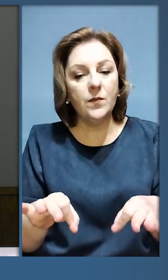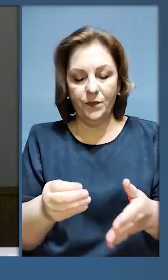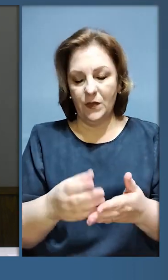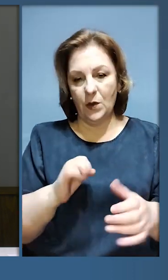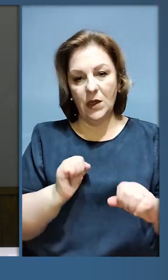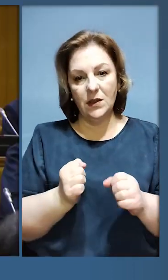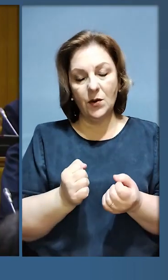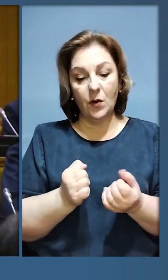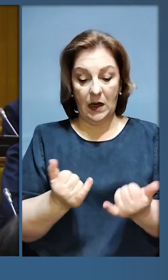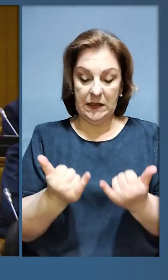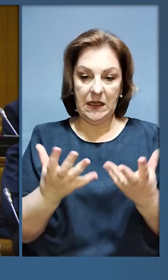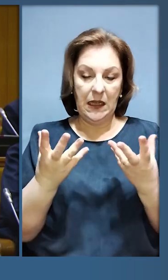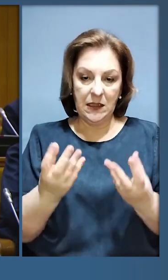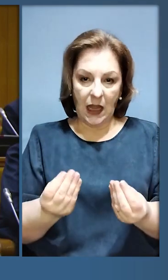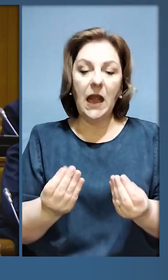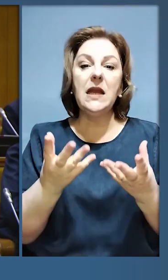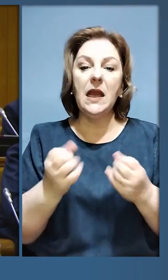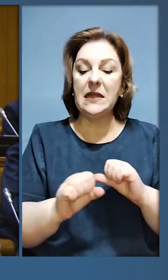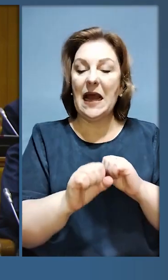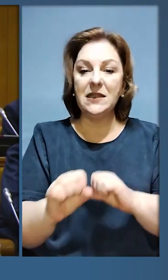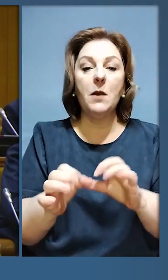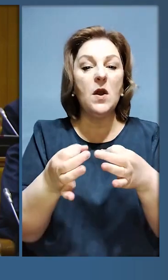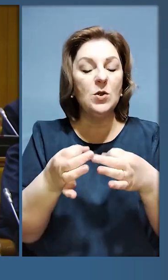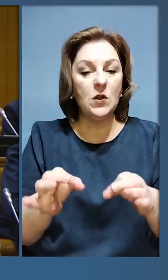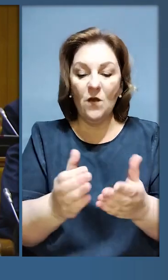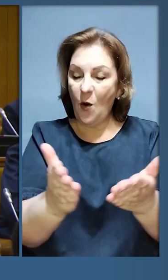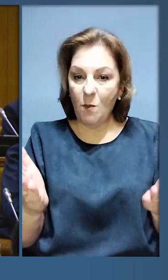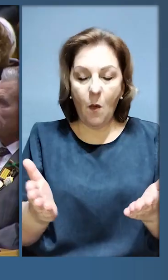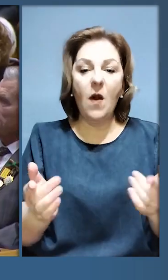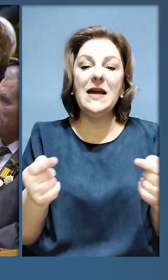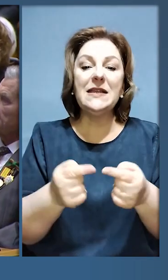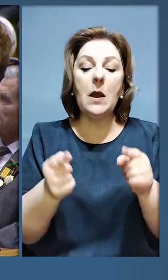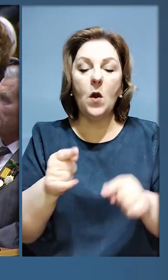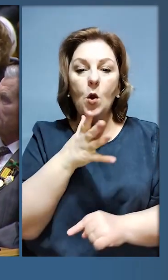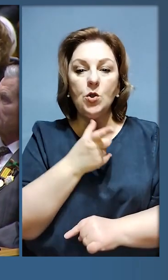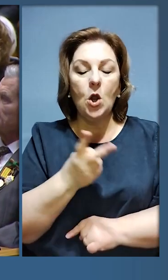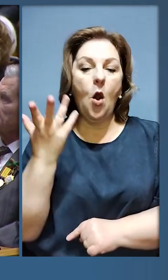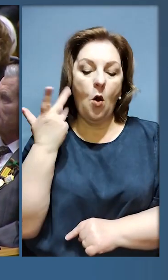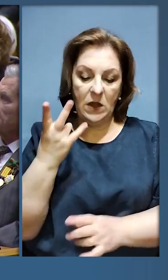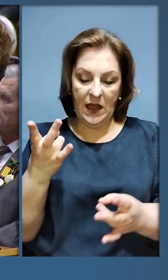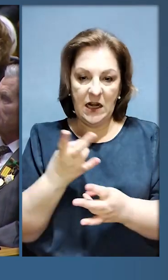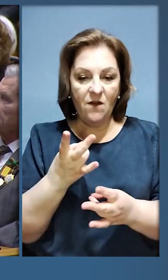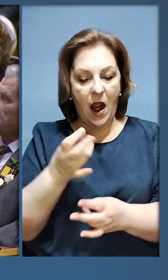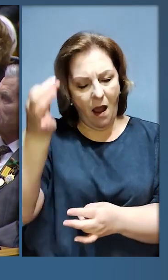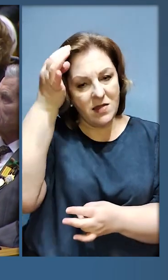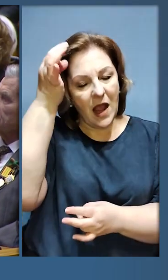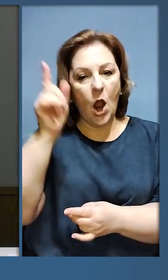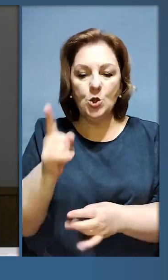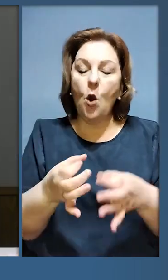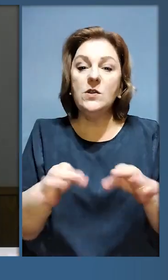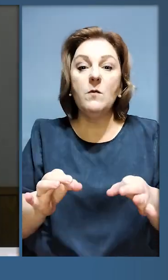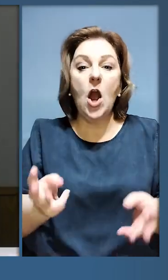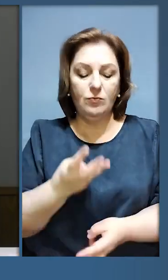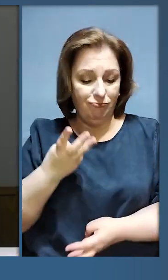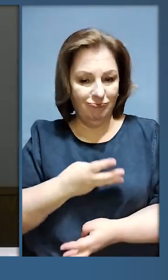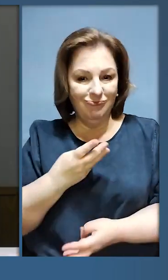свободу. Дорогі друзі, цей день – день захисників свободи. Це саме той час, коли